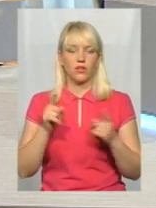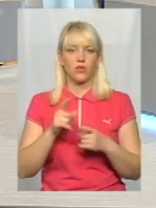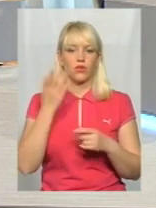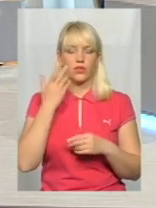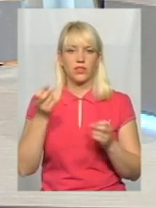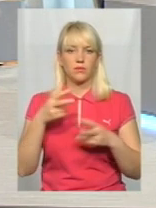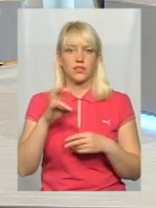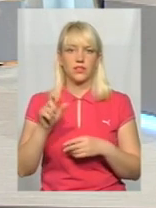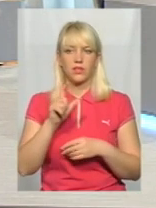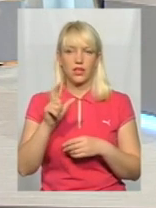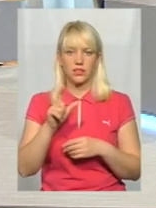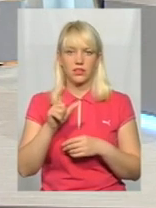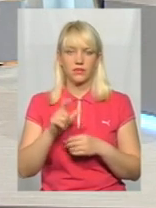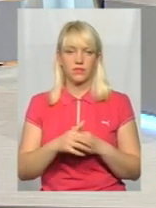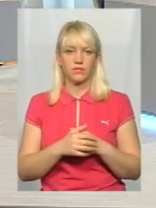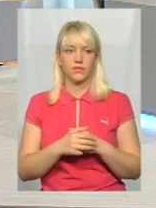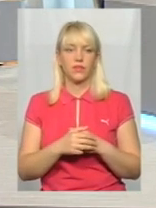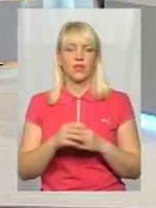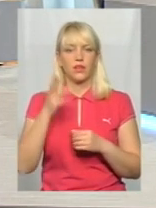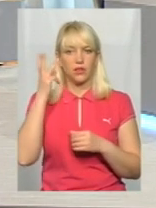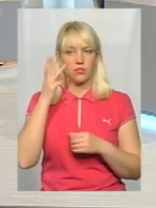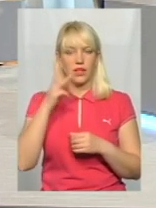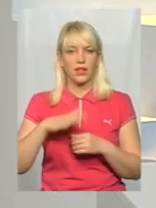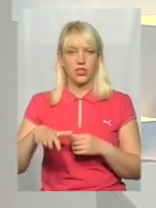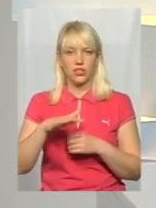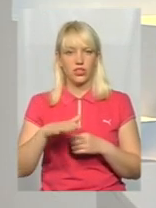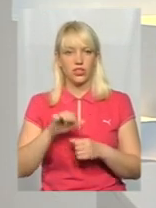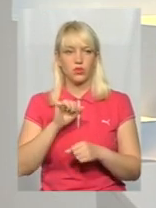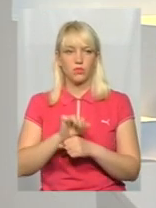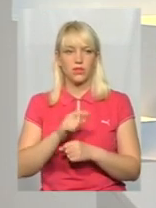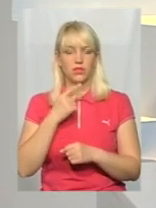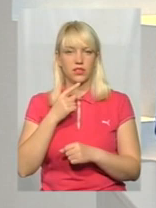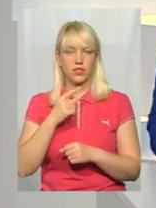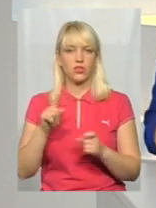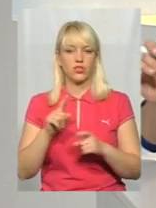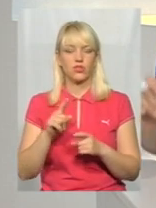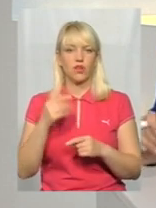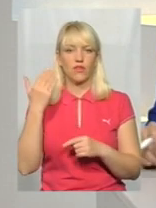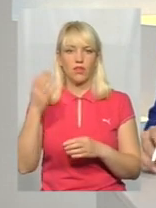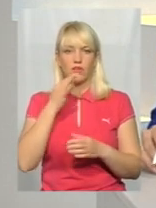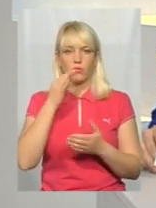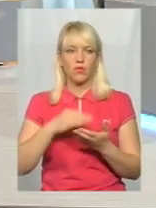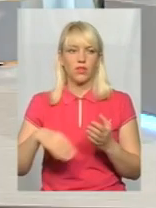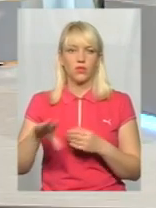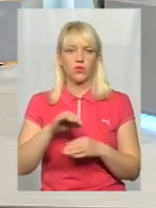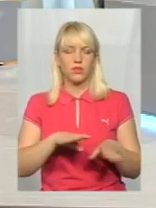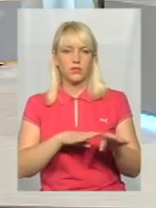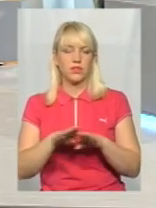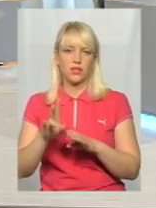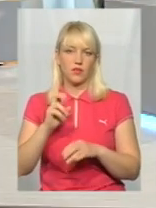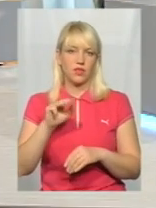спецпризначенці Хмельниччини з упевненістю зможуть сказати, що вони відповідають всім стандартам НАТО?